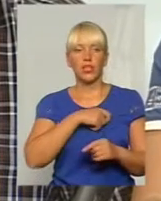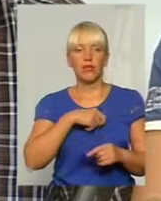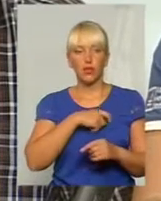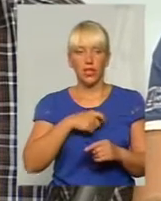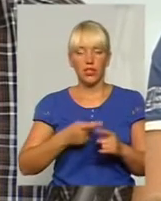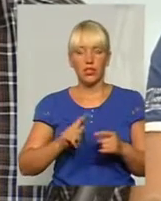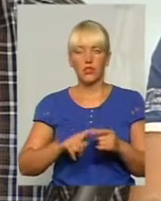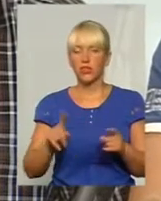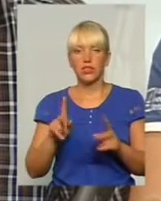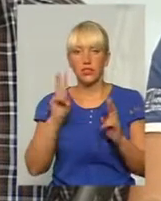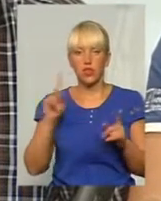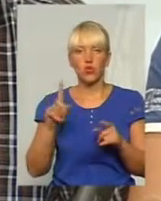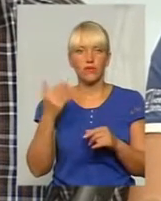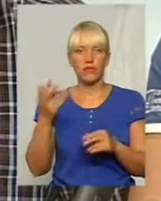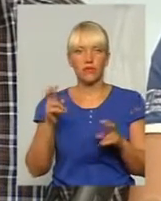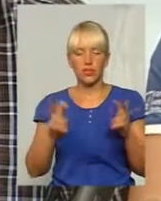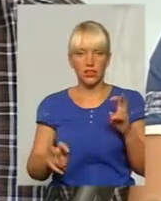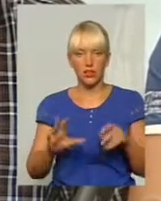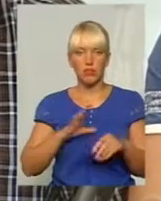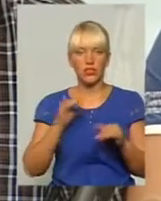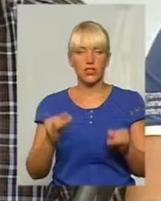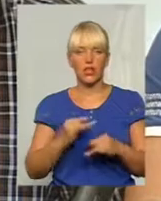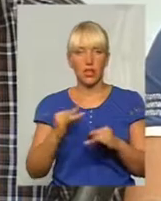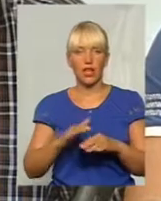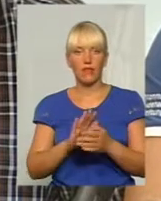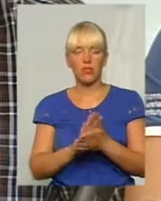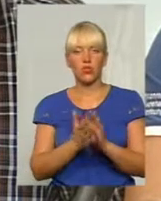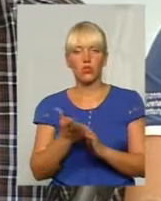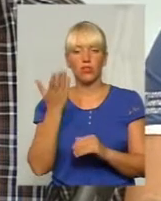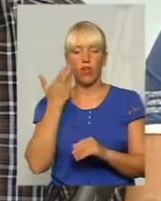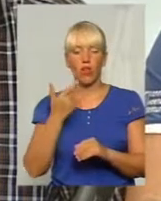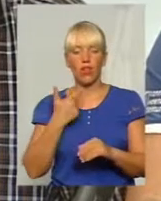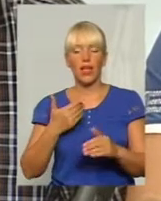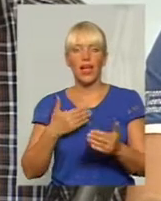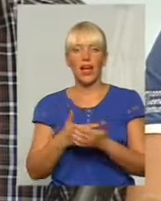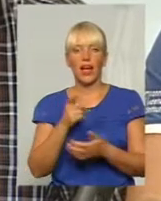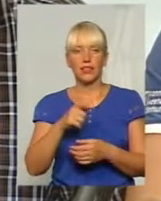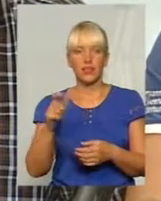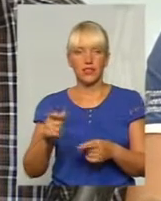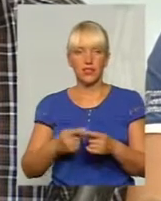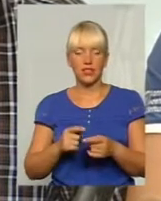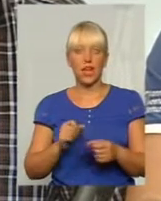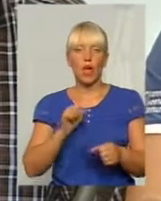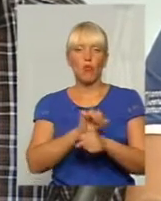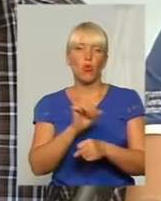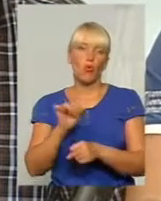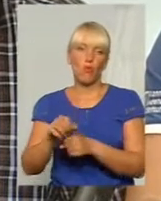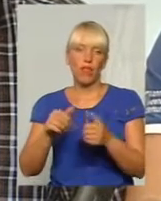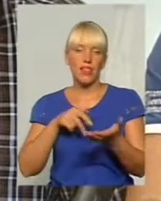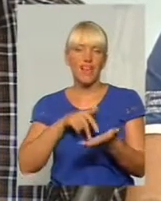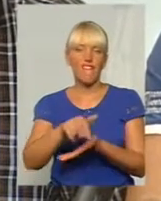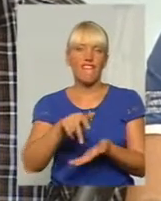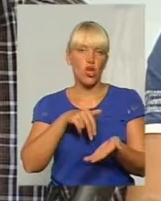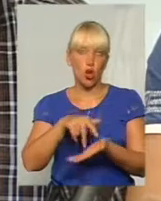обрані, навіщо вони там сидять. Дуже була цікава ситуація, коли активісти блокували виходи, там кілька наших, до речі, депутатів Хмельницької області